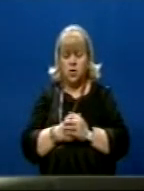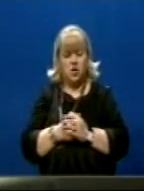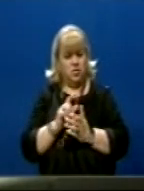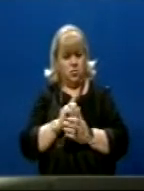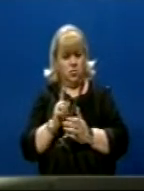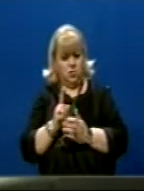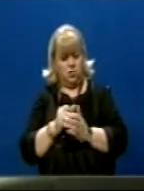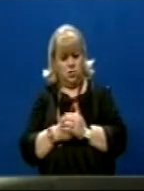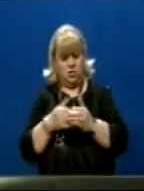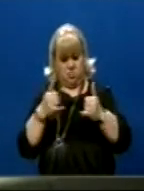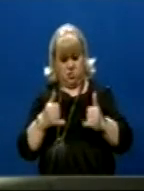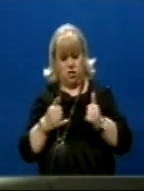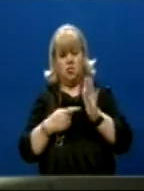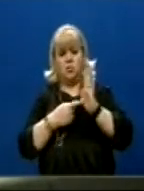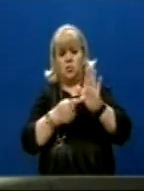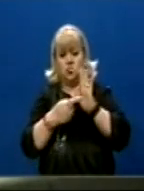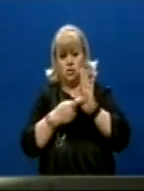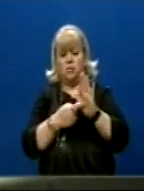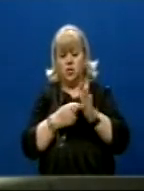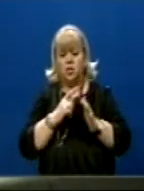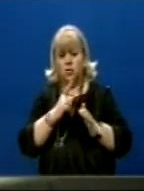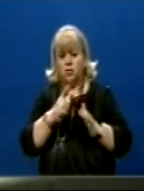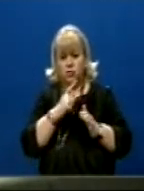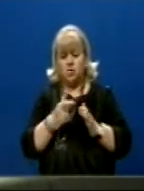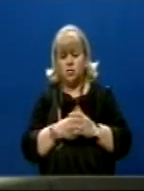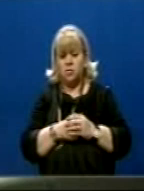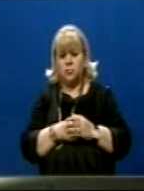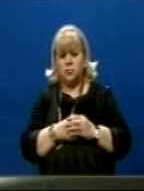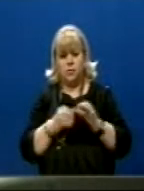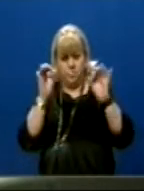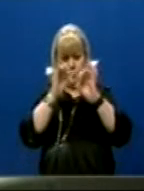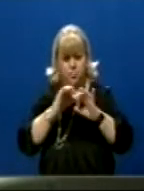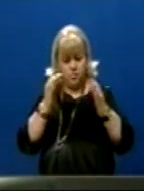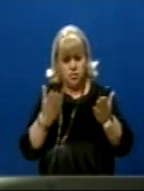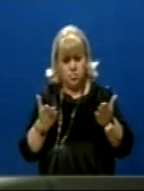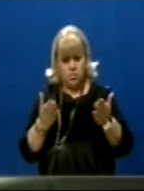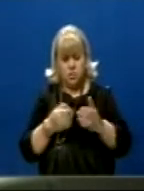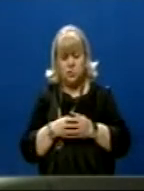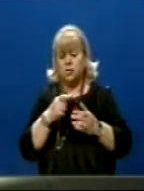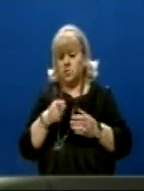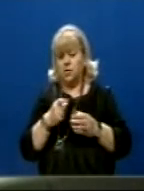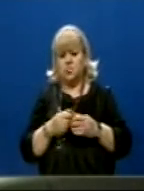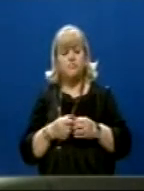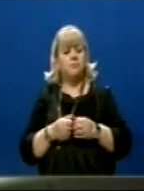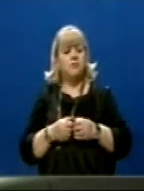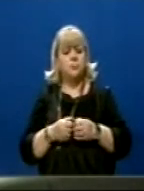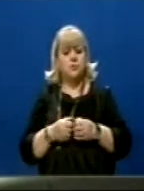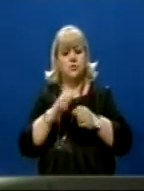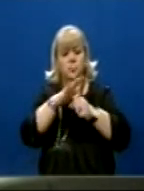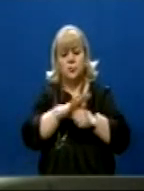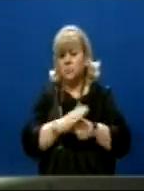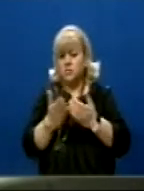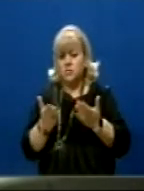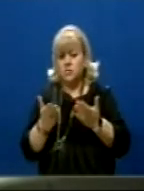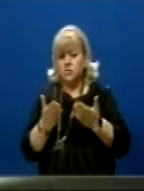jo të përdore tashti argument në ndërko që negociata ndodhë dhe kjo gjë këto Gjonë nuk përmendën asë njëherë Pra kjo është një hipokrizi e lojt veçant